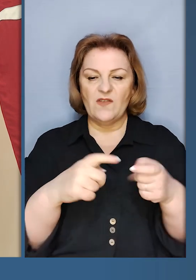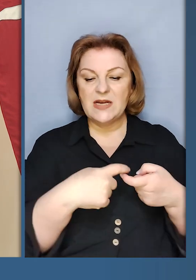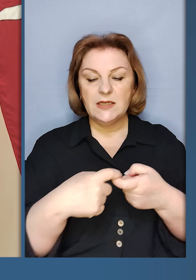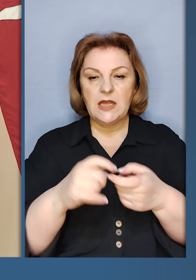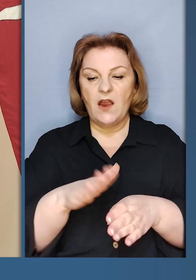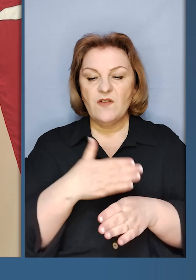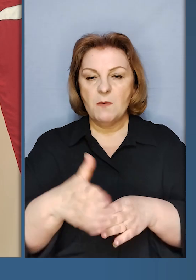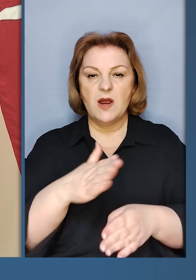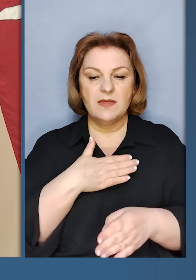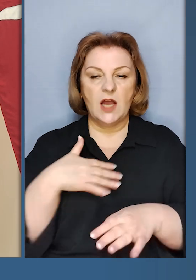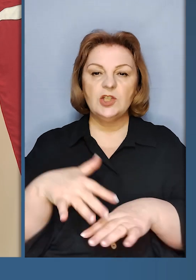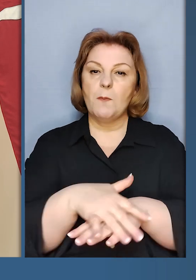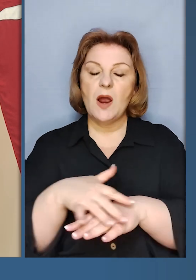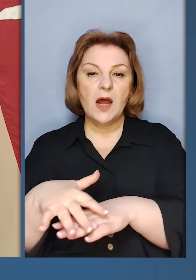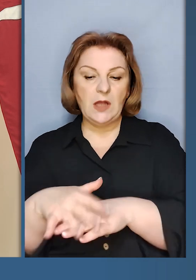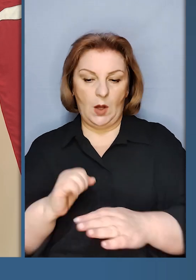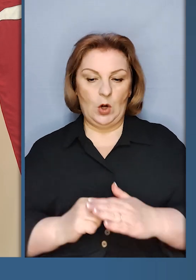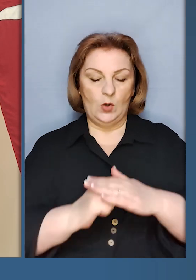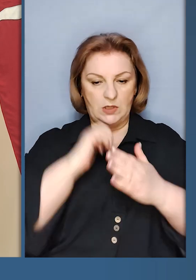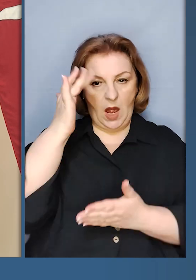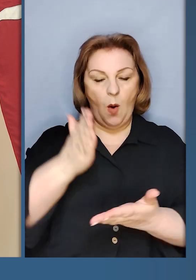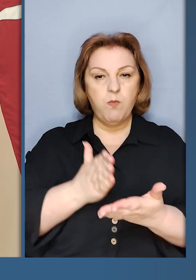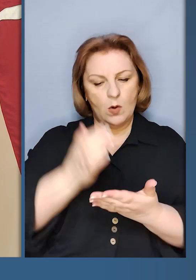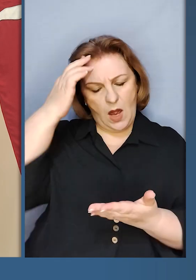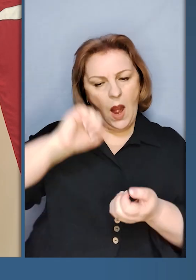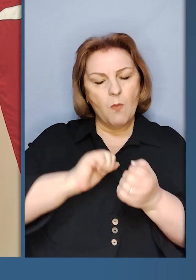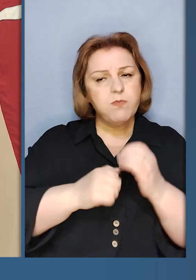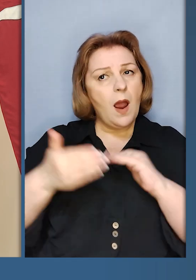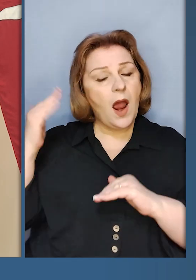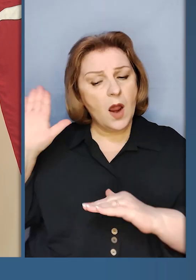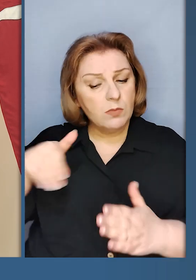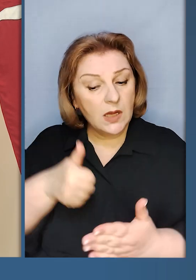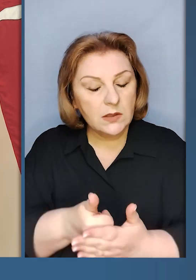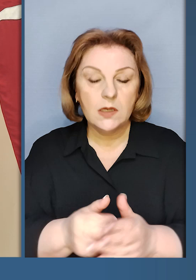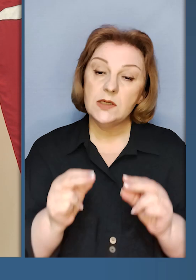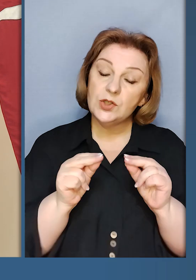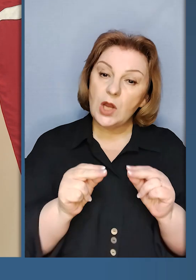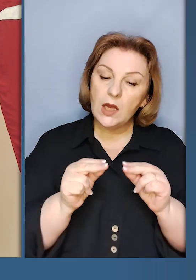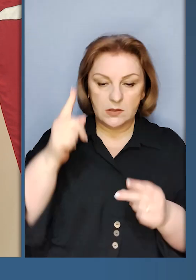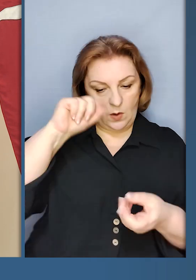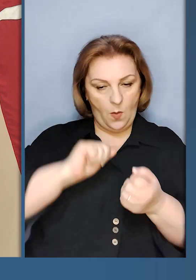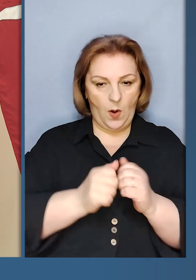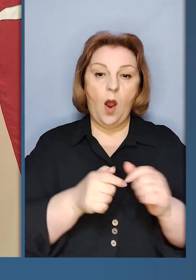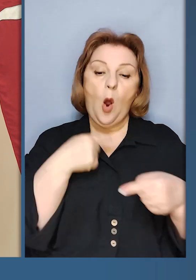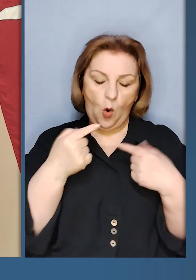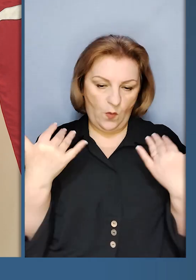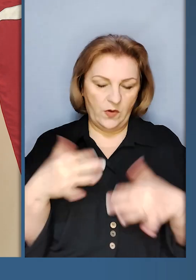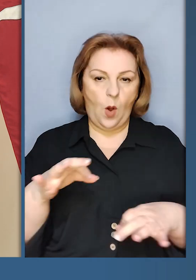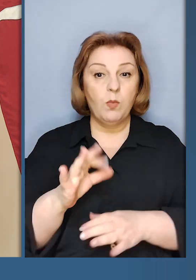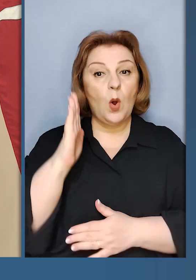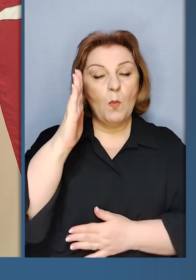народами. Ми також збираючись на політику пам'яті, чесної пам'яті. Ми говорили також про